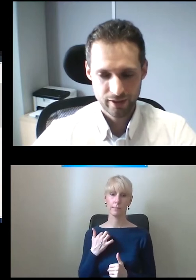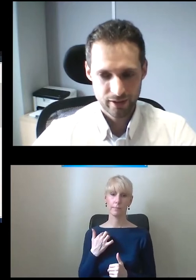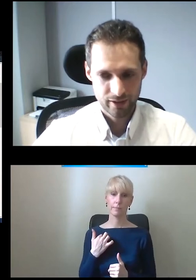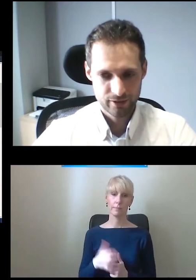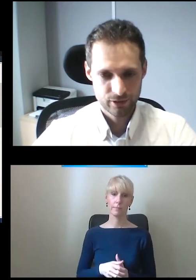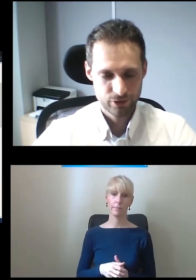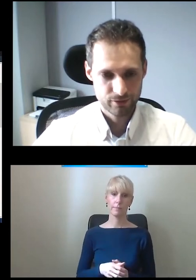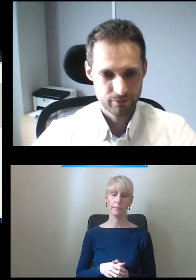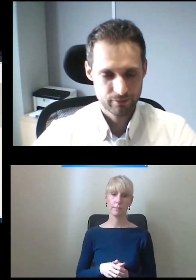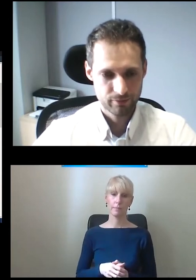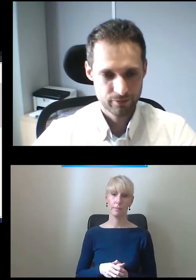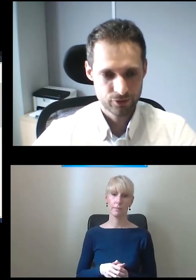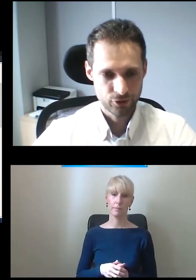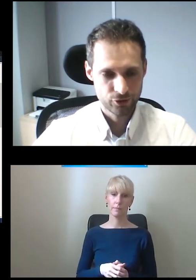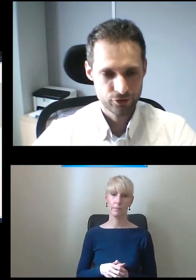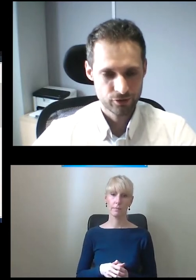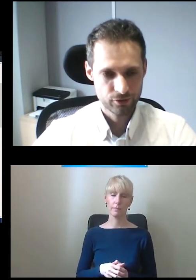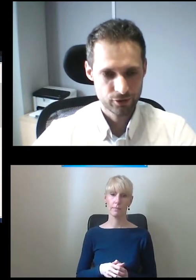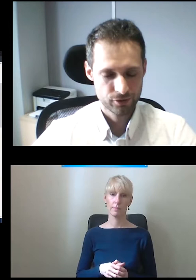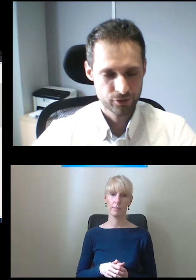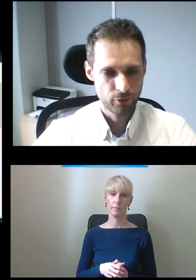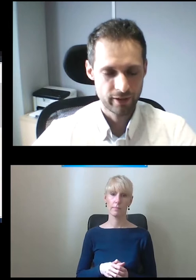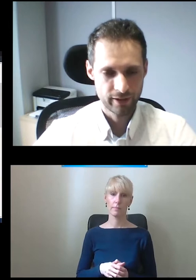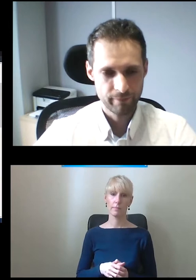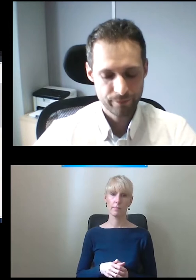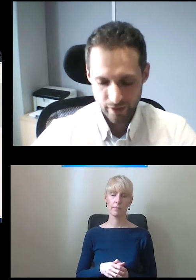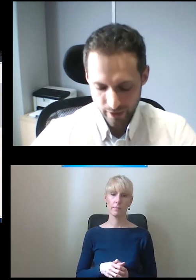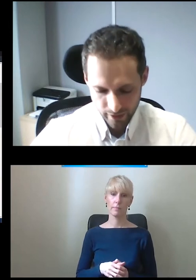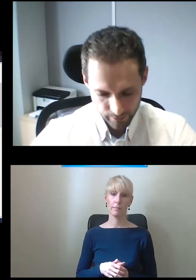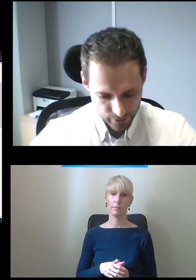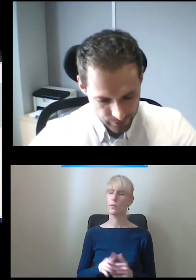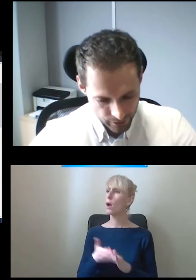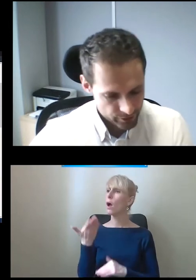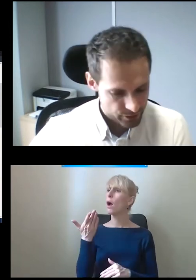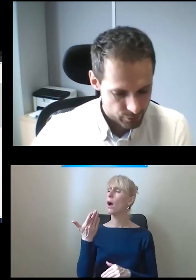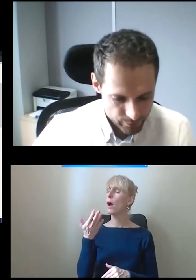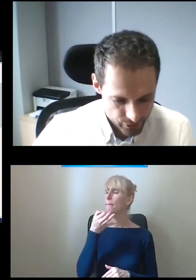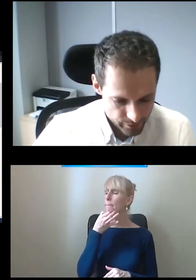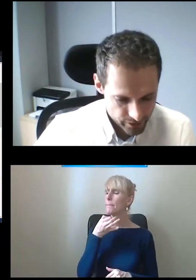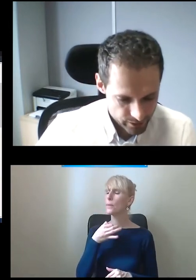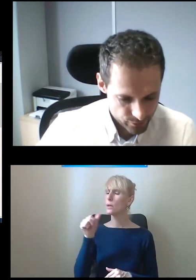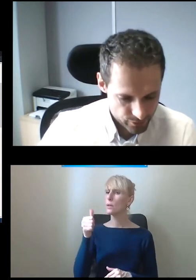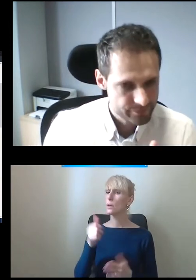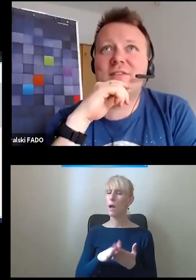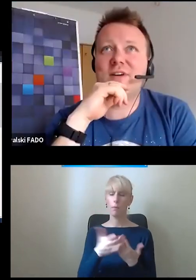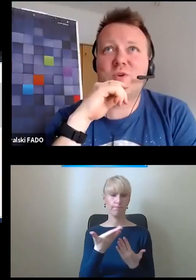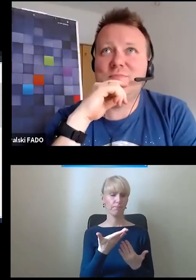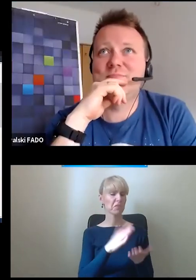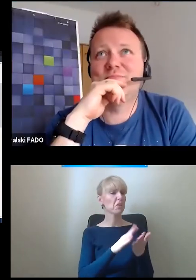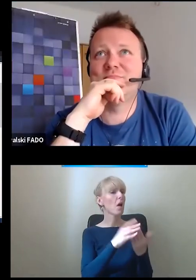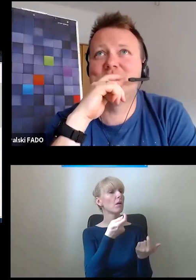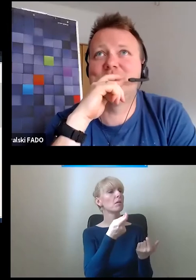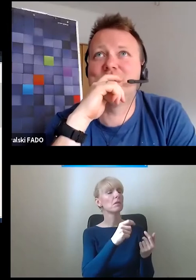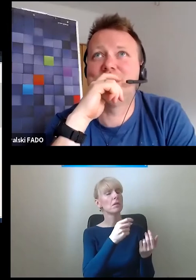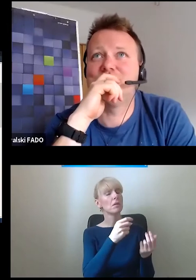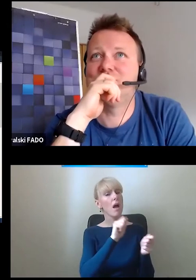czymś, coś do pochwalenia. Niech mi pan jeszcze przypomni pierwsze pytanie jakie było? Rodzaj awarii.